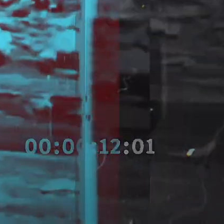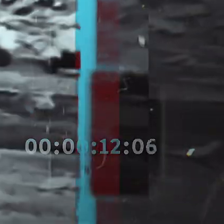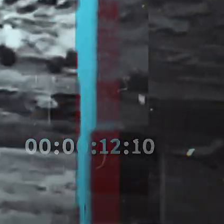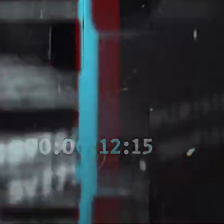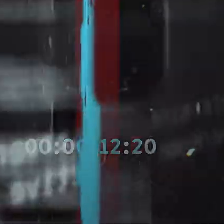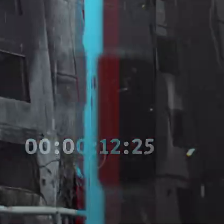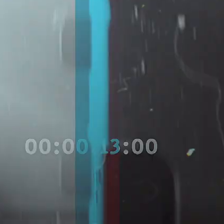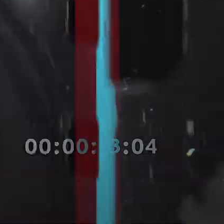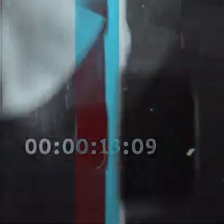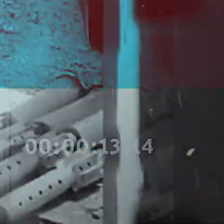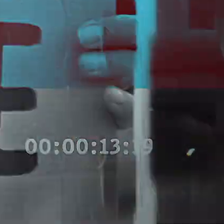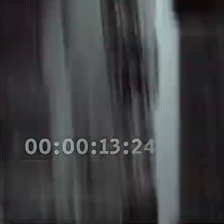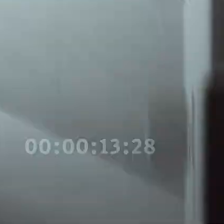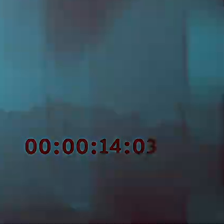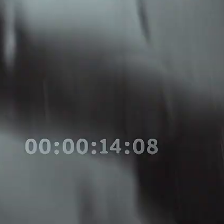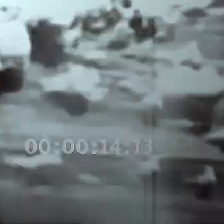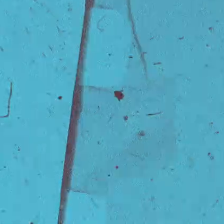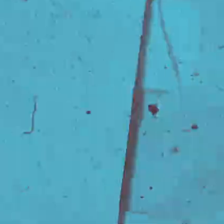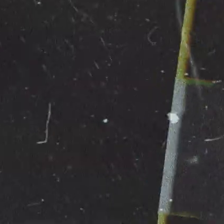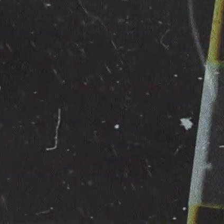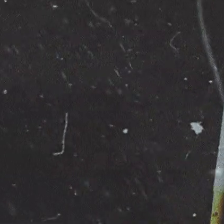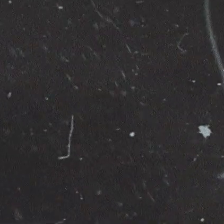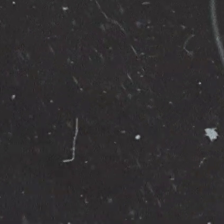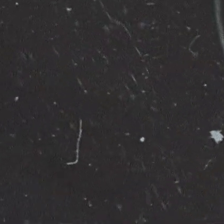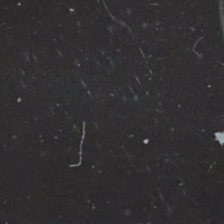nežadėtų, nežadėtų, nepadėtų.